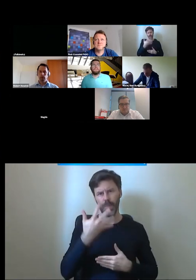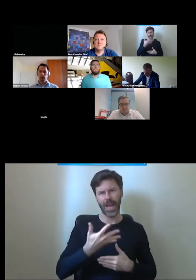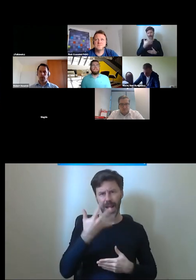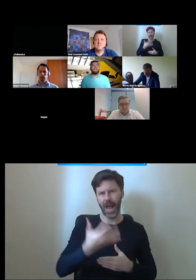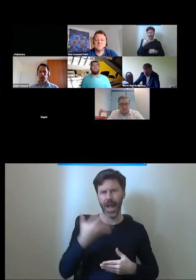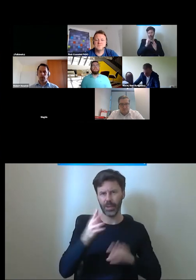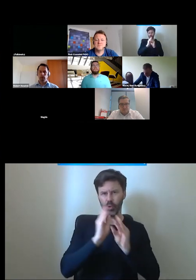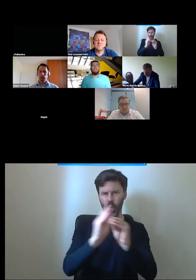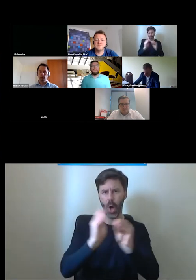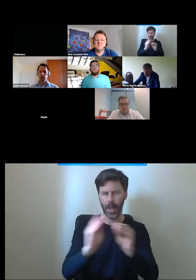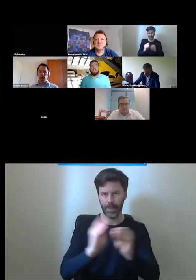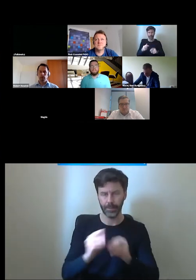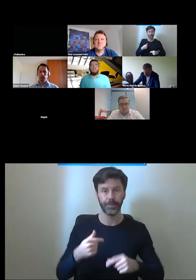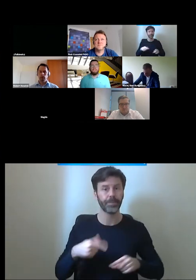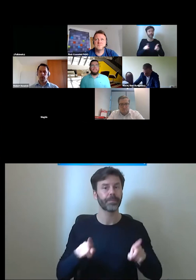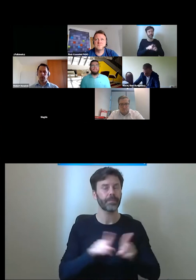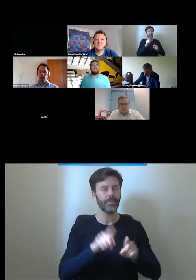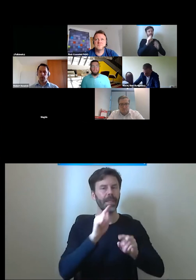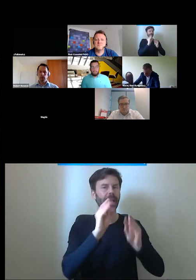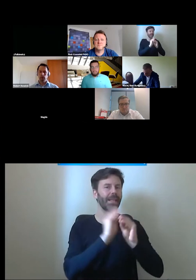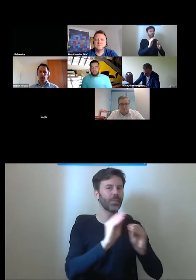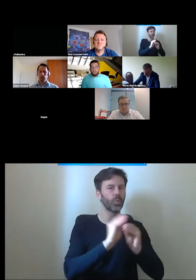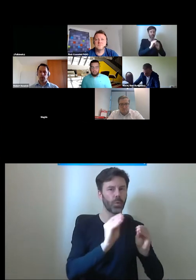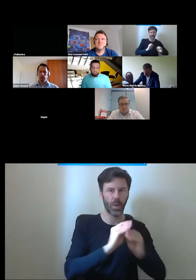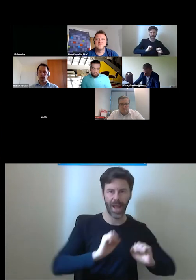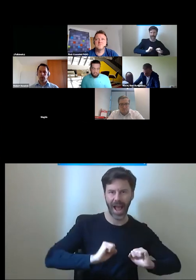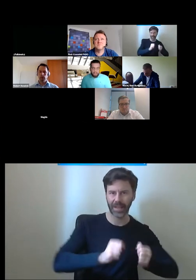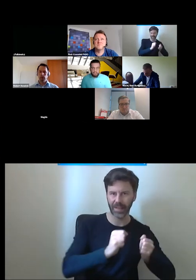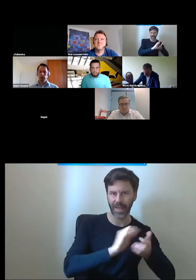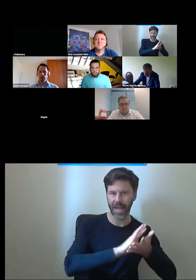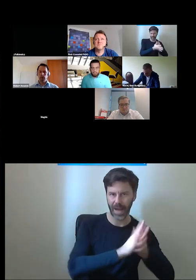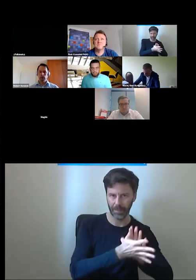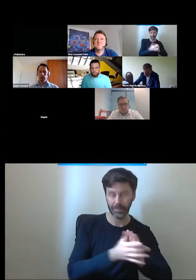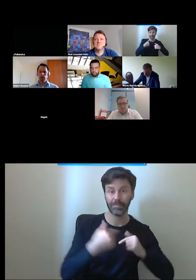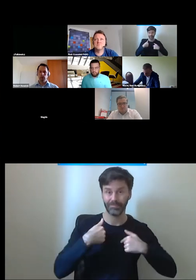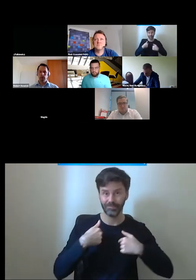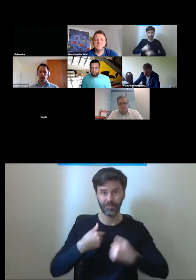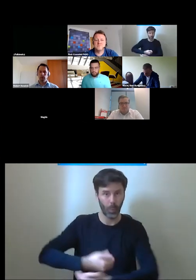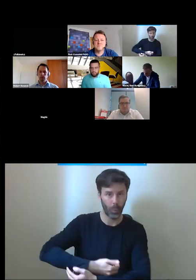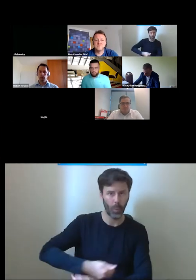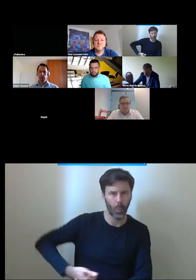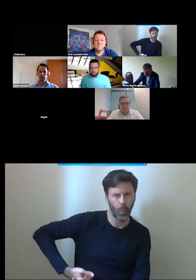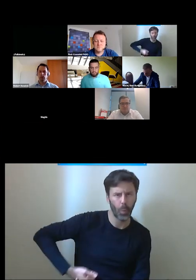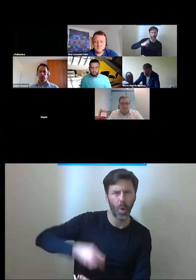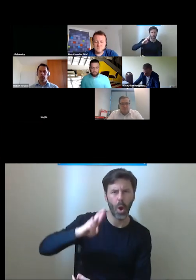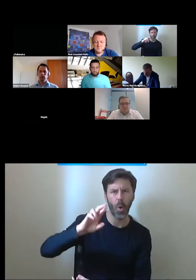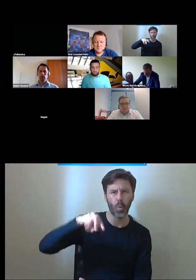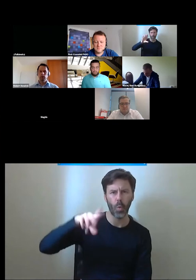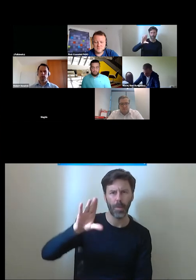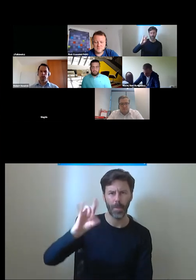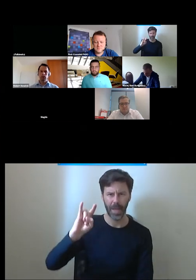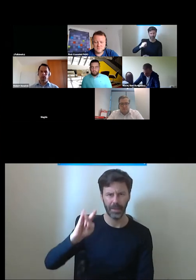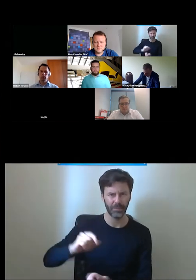również instruktorem aktywnej rehabilitacji, ragbystą, jeżeli chodzi o takie części bardzo